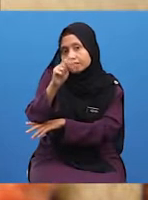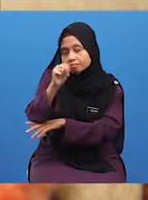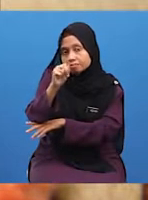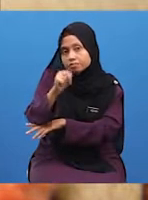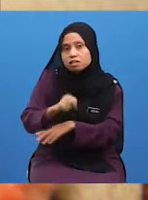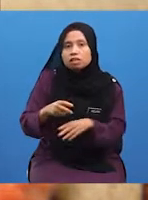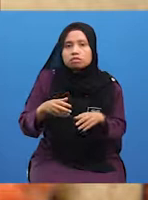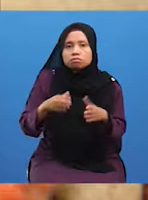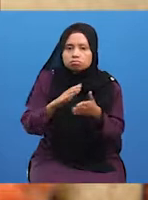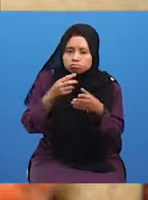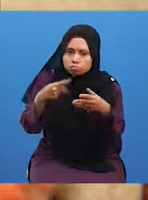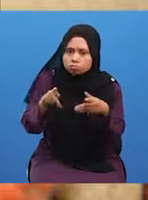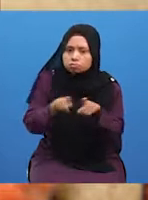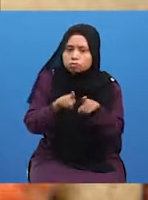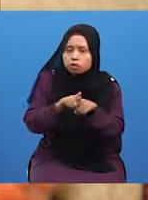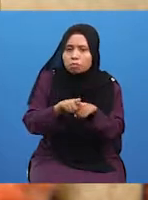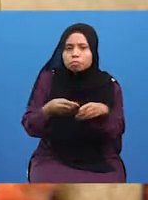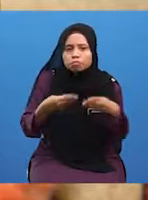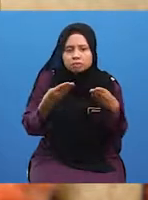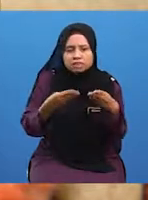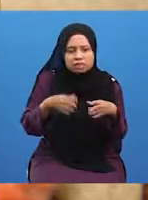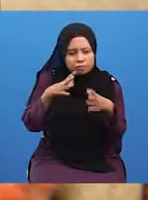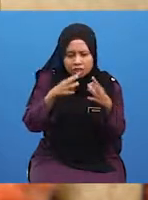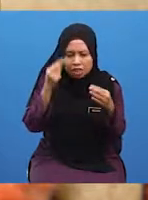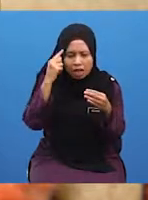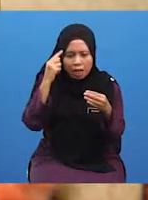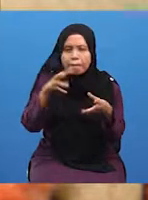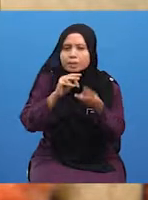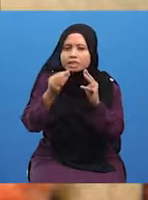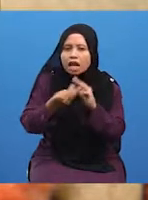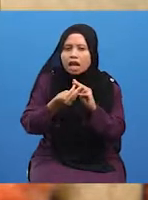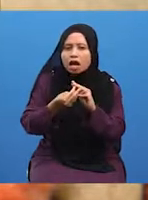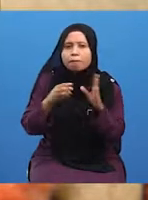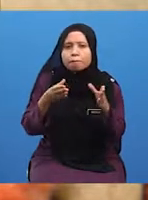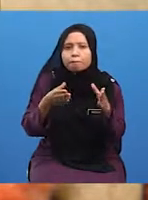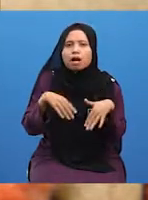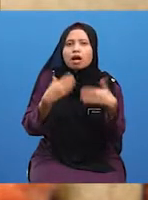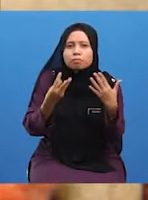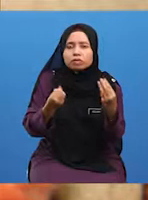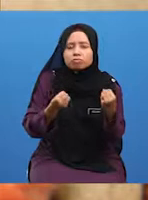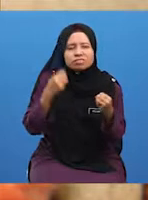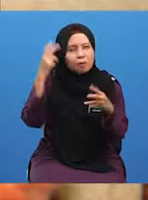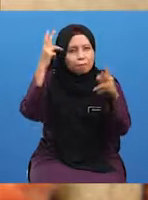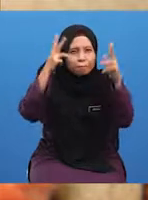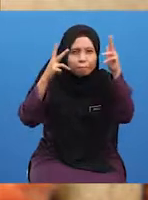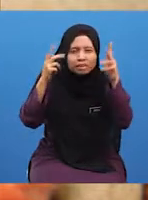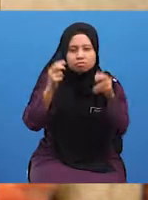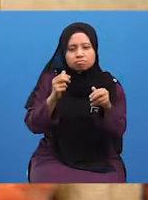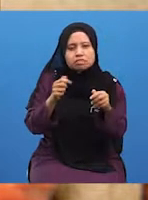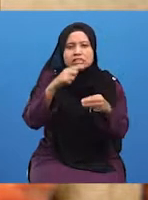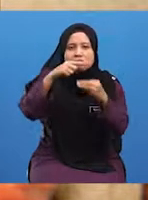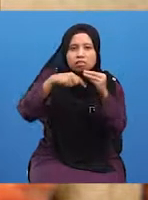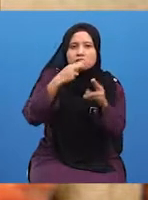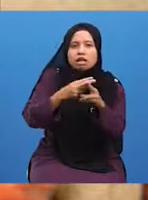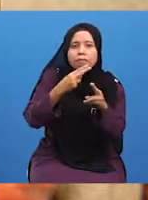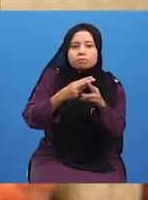menyelesaikan masalah dalam kalangan pelaut dan ahli pelayaran, yang keliru tentang nama-nama